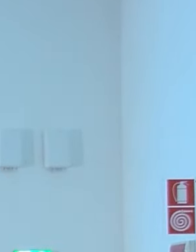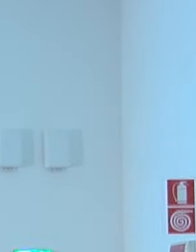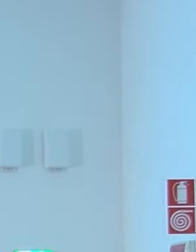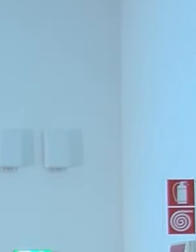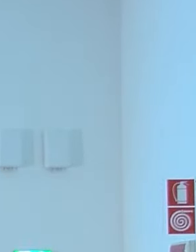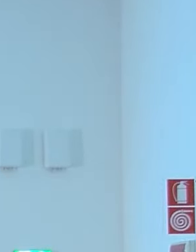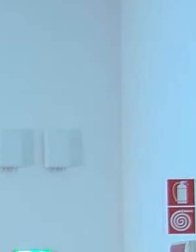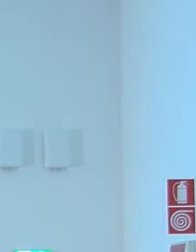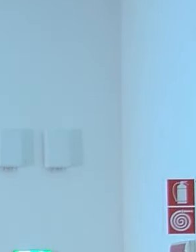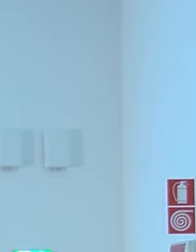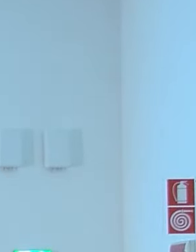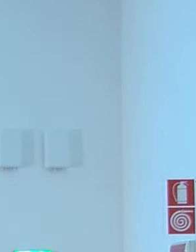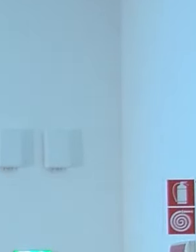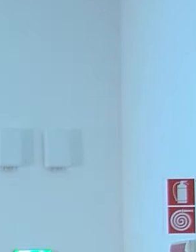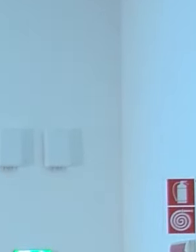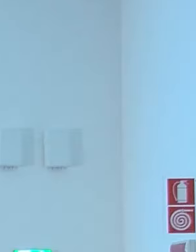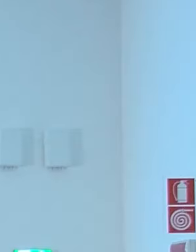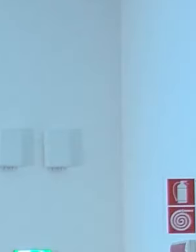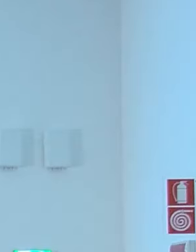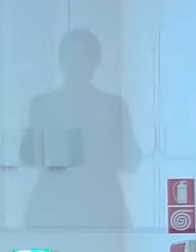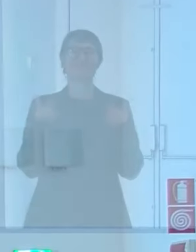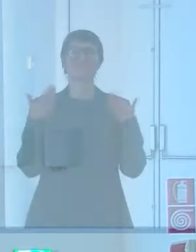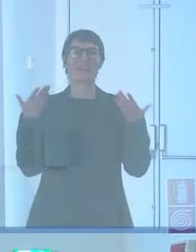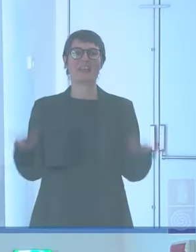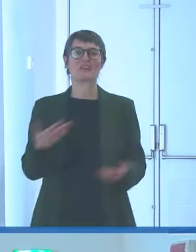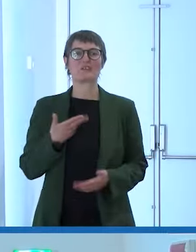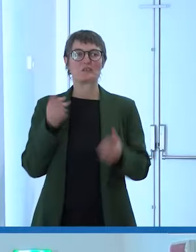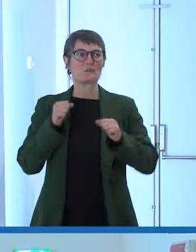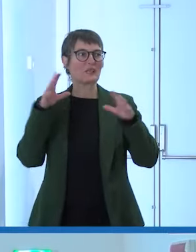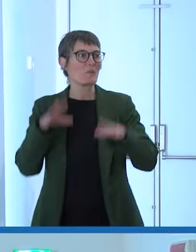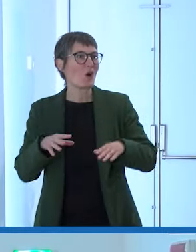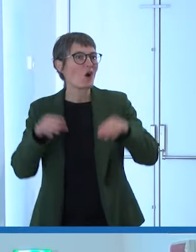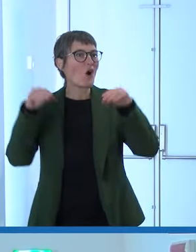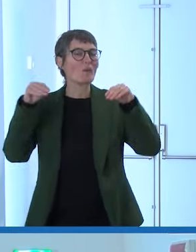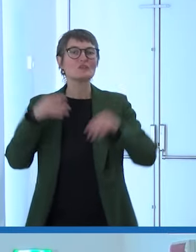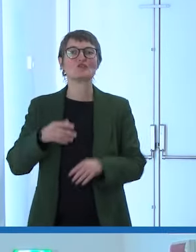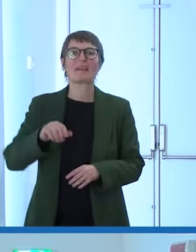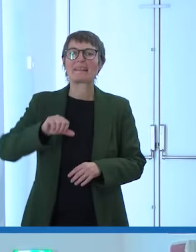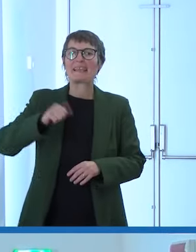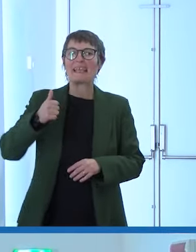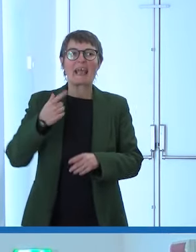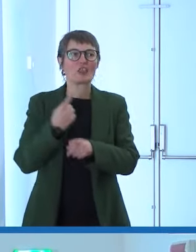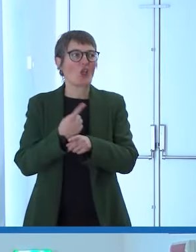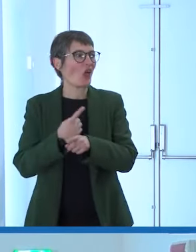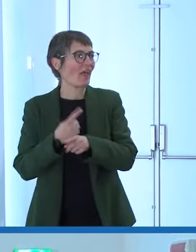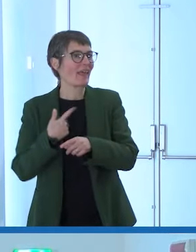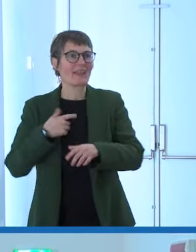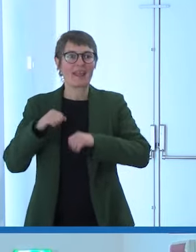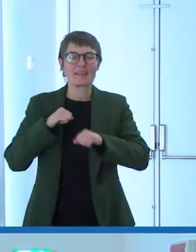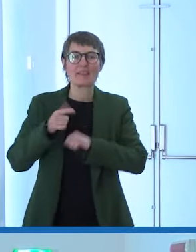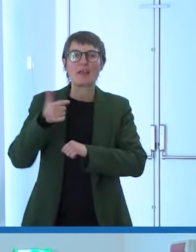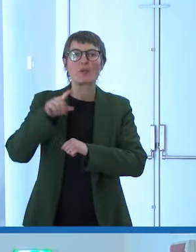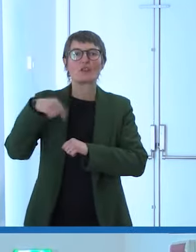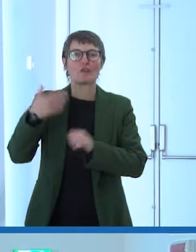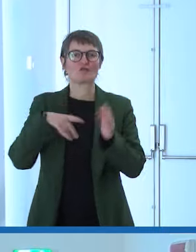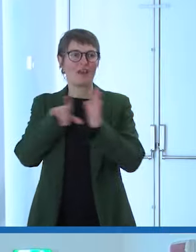generale deve correre perché c'è una finanziaria da presidiare e da tamponare, quindi è importante